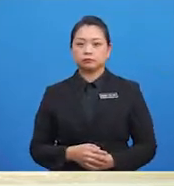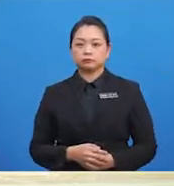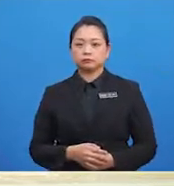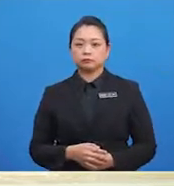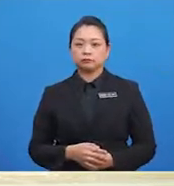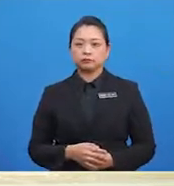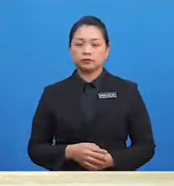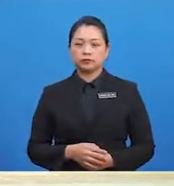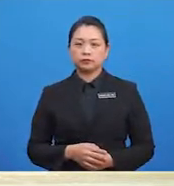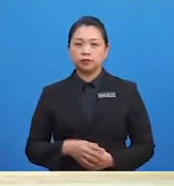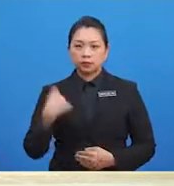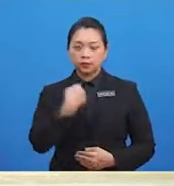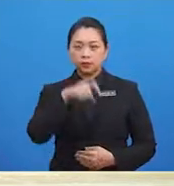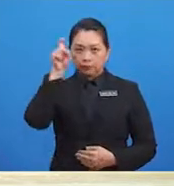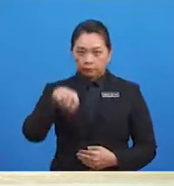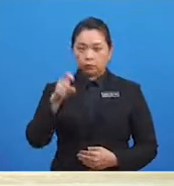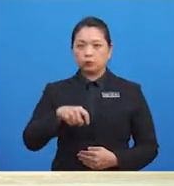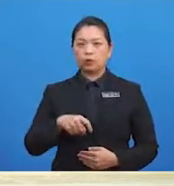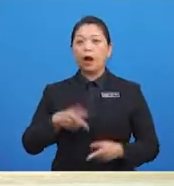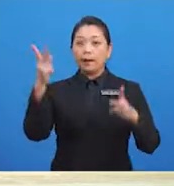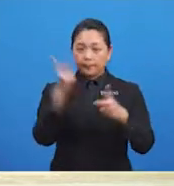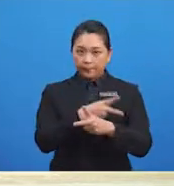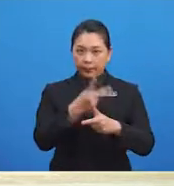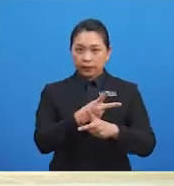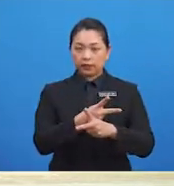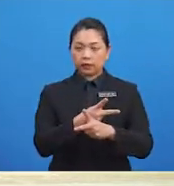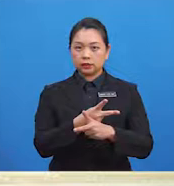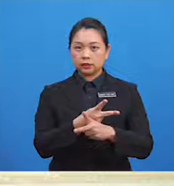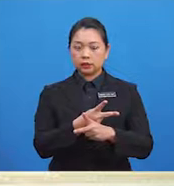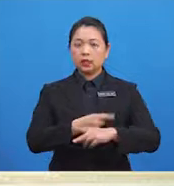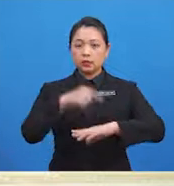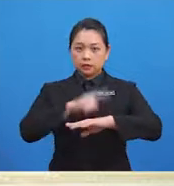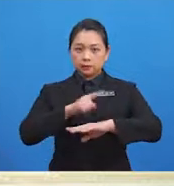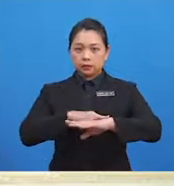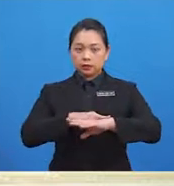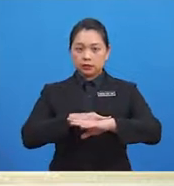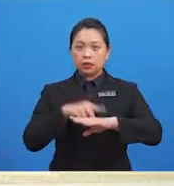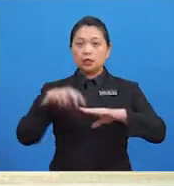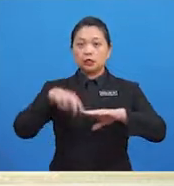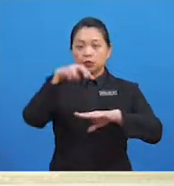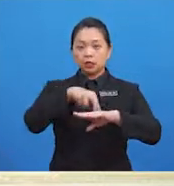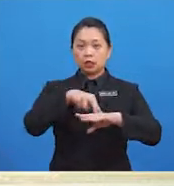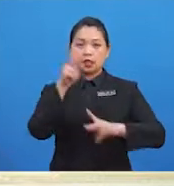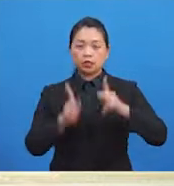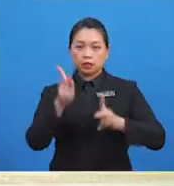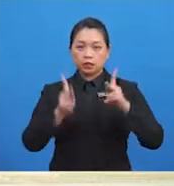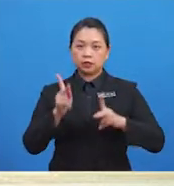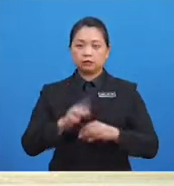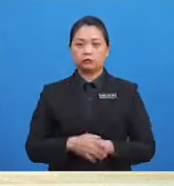kereta Bukan pemandu sahaja yang perlu memakai tali pinggang keledah Malah